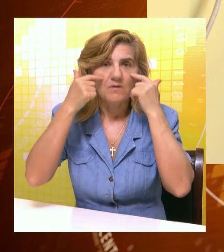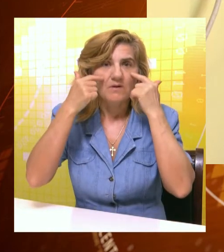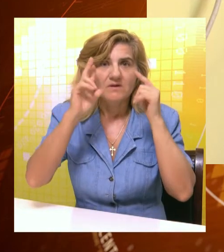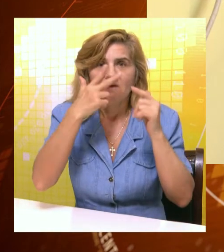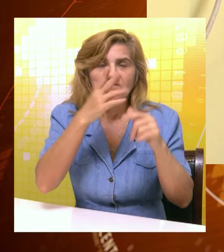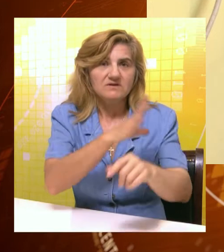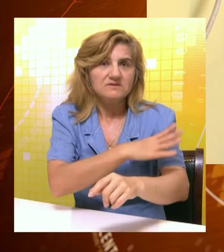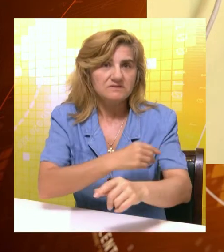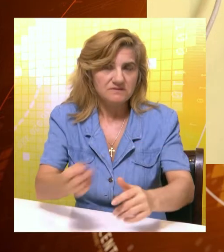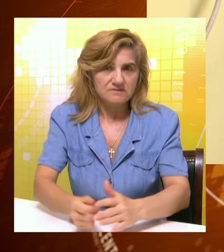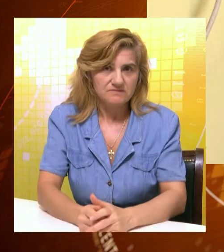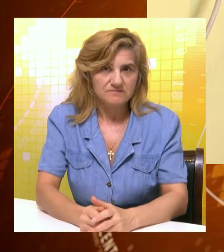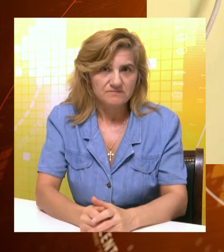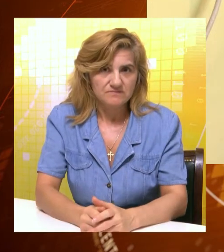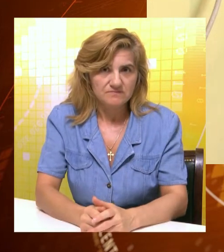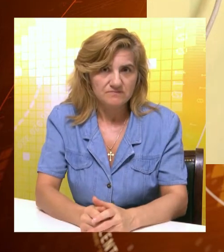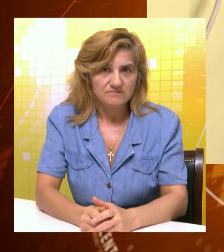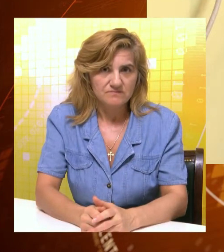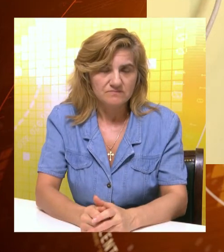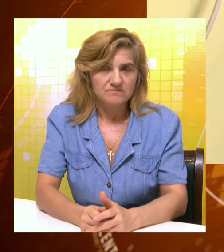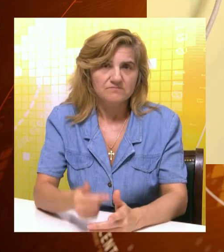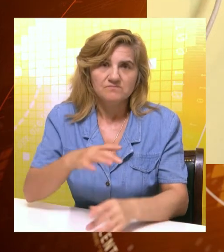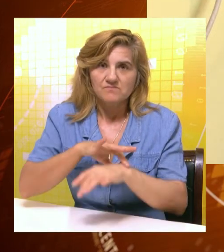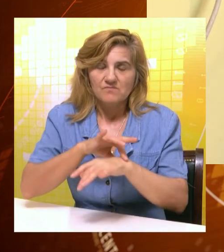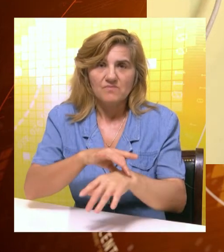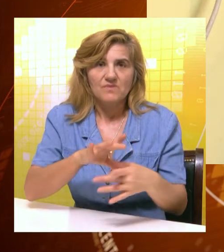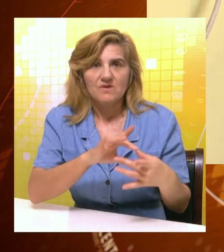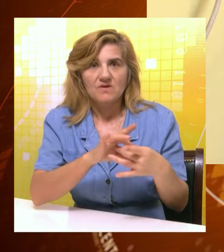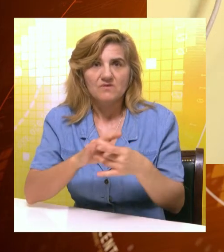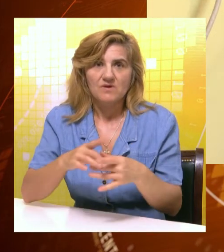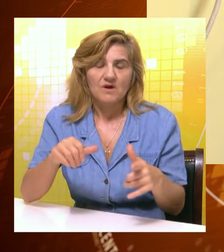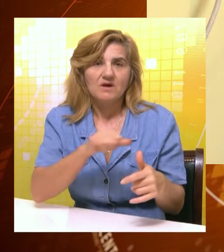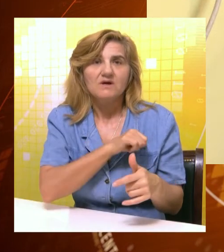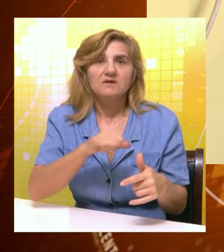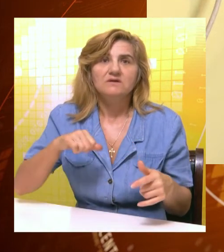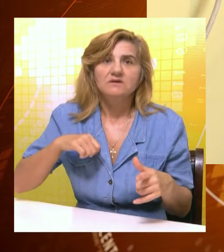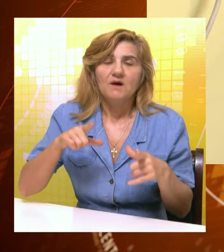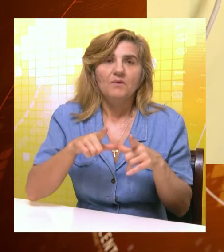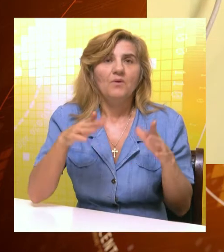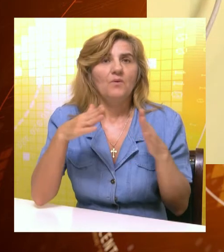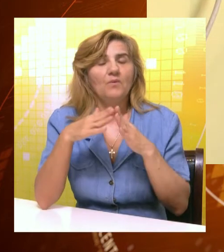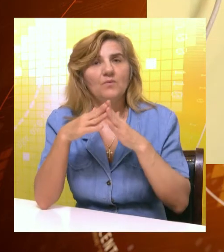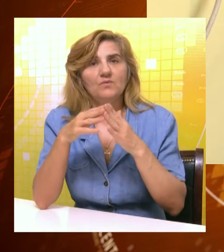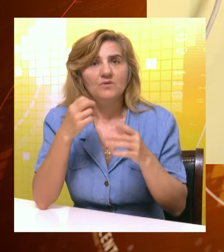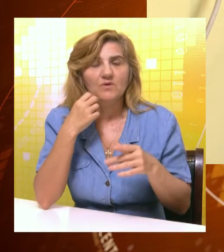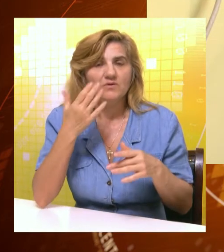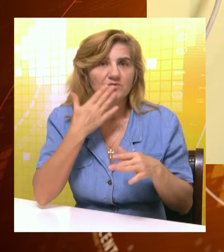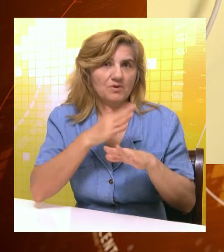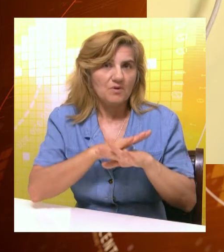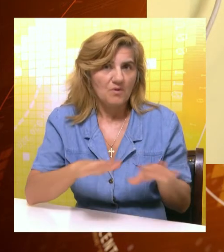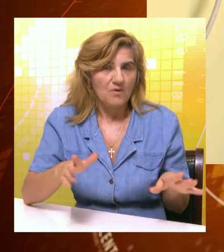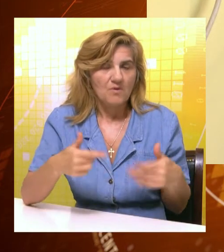napravi bez nas. I non stop bi bila sama u kući kad